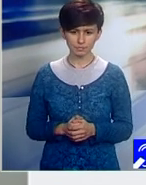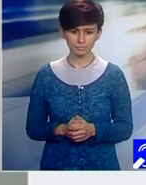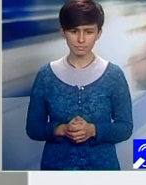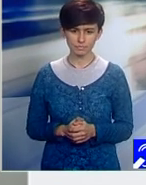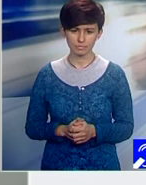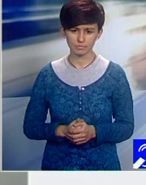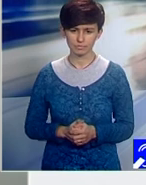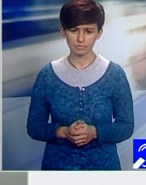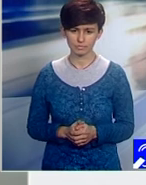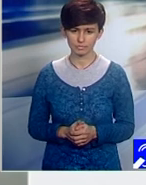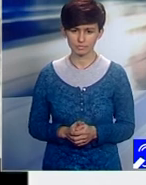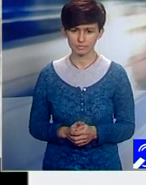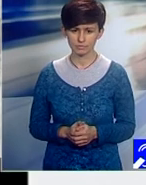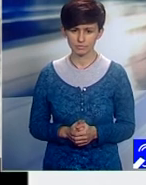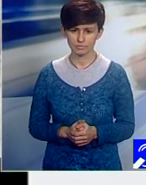Financiară.